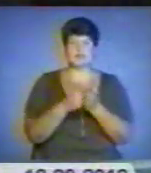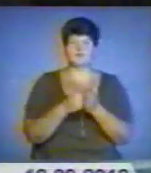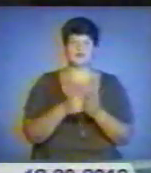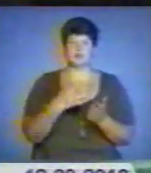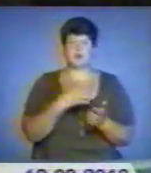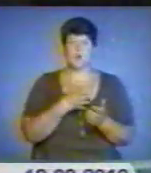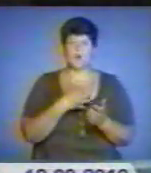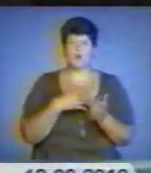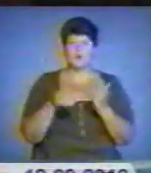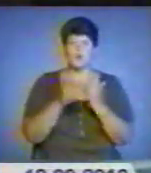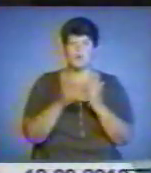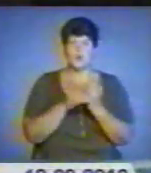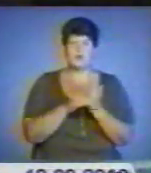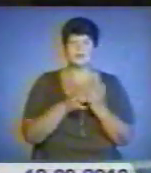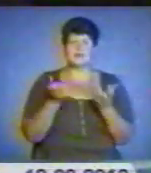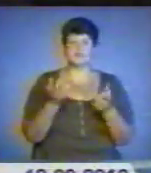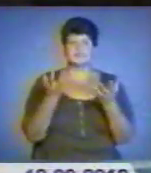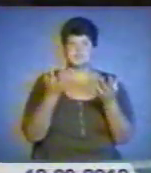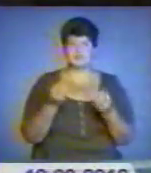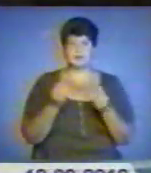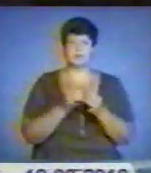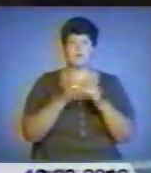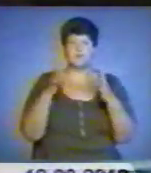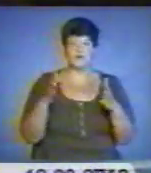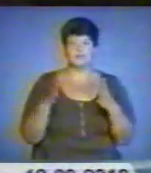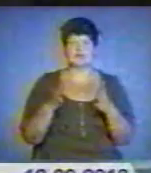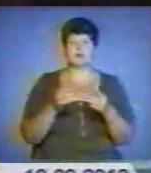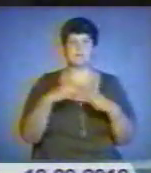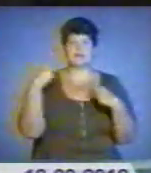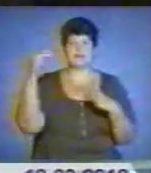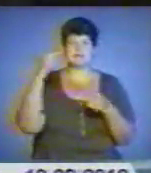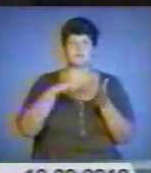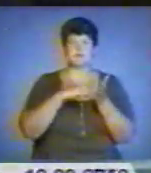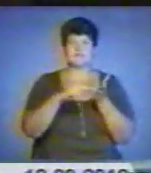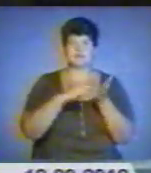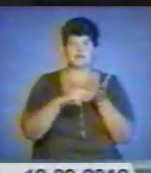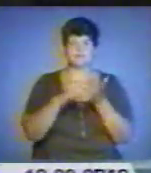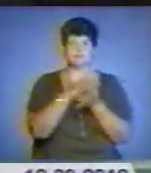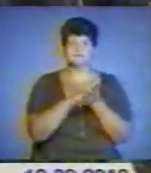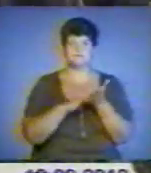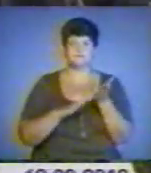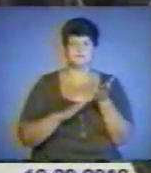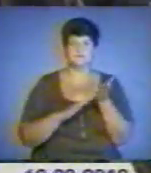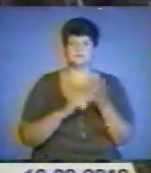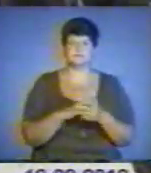поповнили скарбничку нагород президентськими та урядовими відзнаками. Докладніше далі у репортажі.